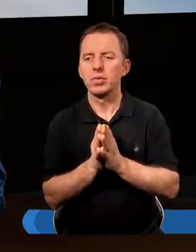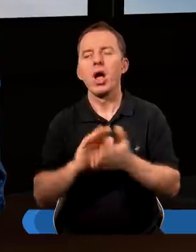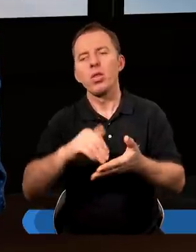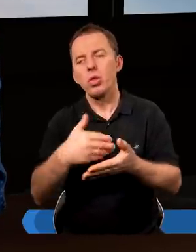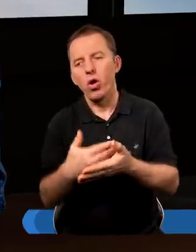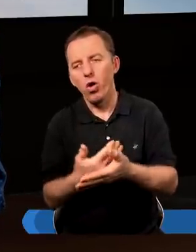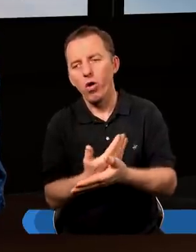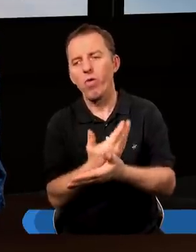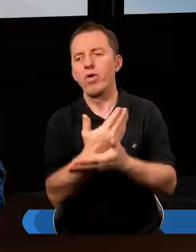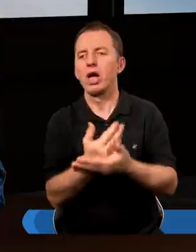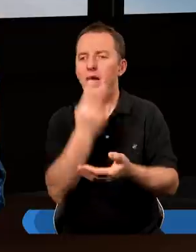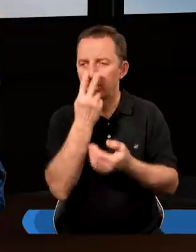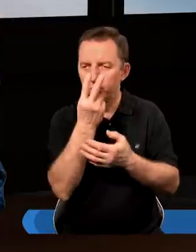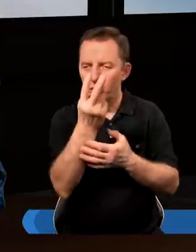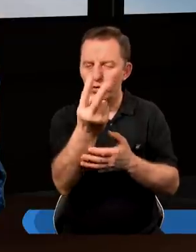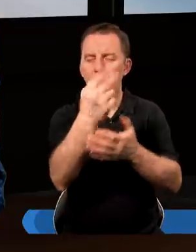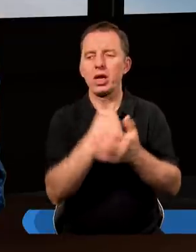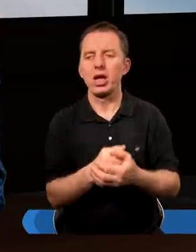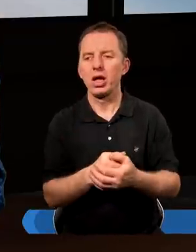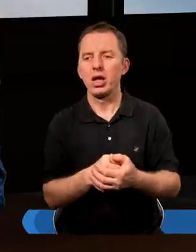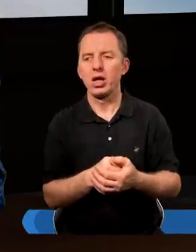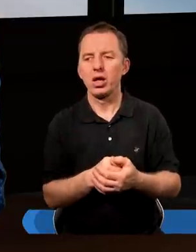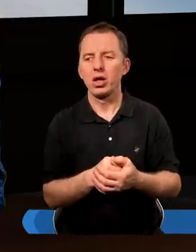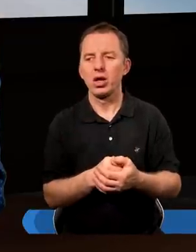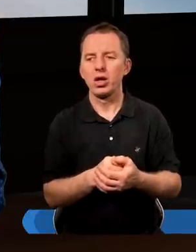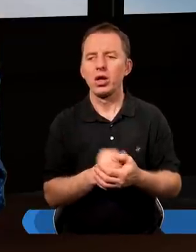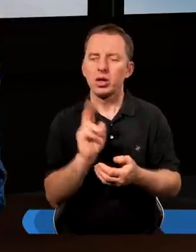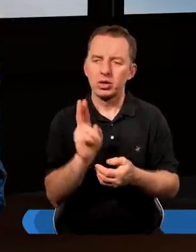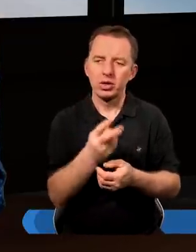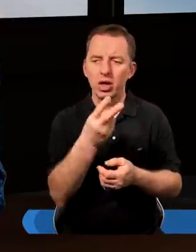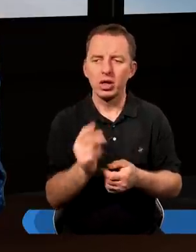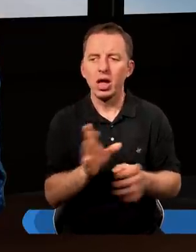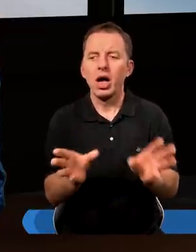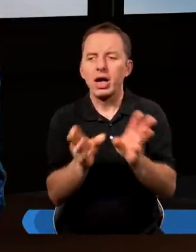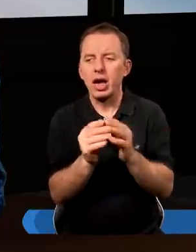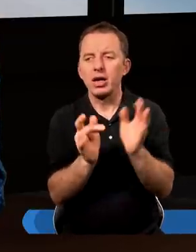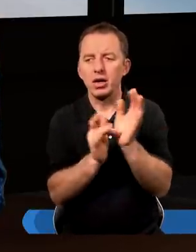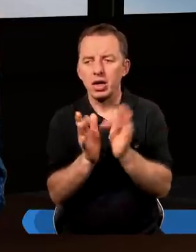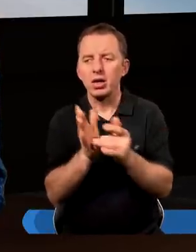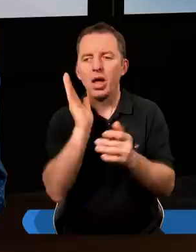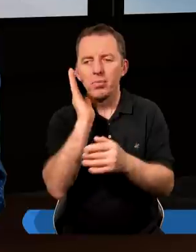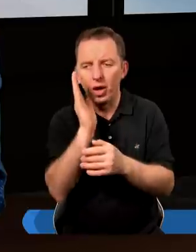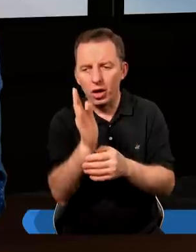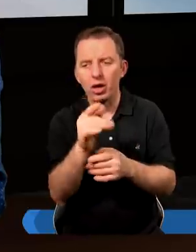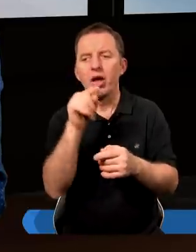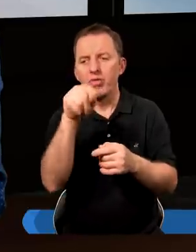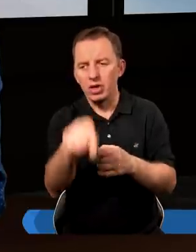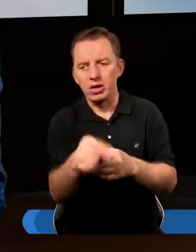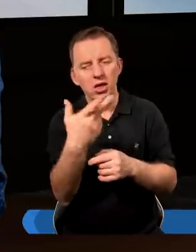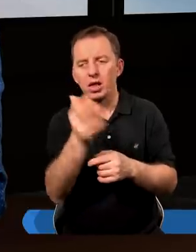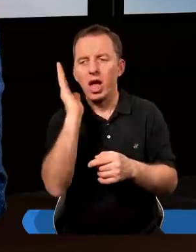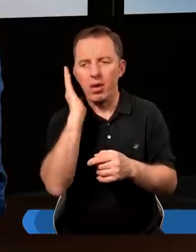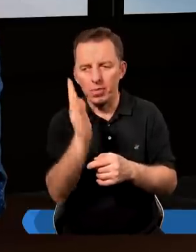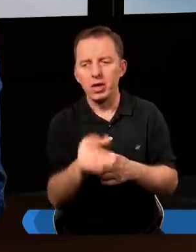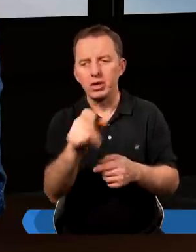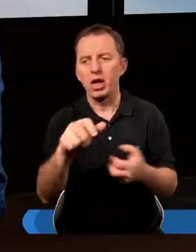nowe spojrzenie i kiedyś razem z Chrystusem będziemy, to chyba wtedy nie